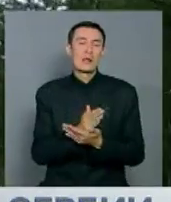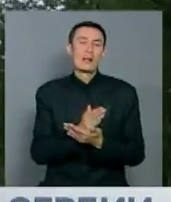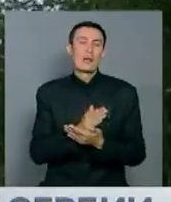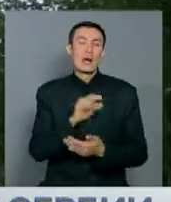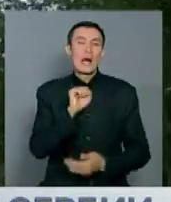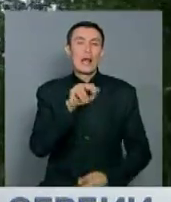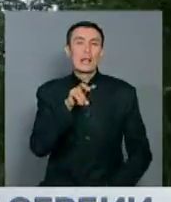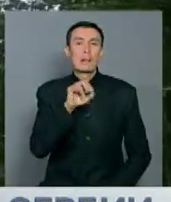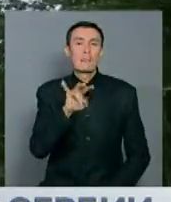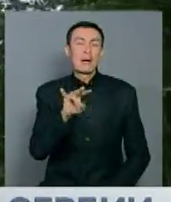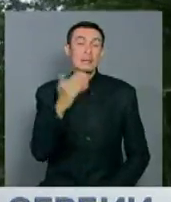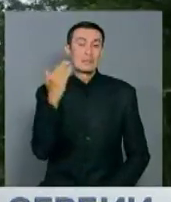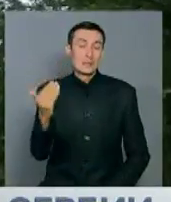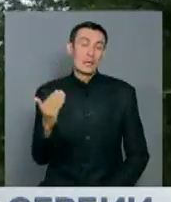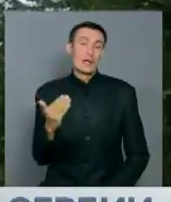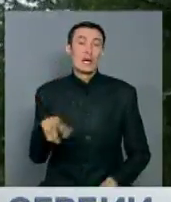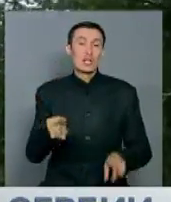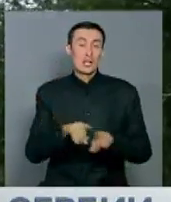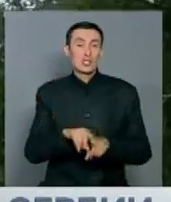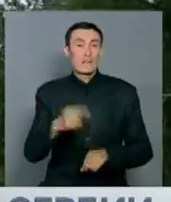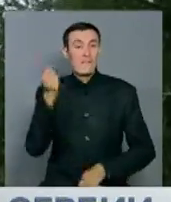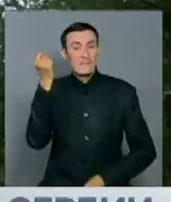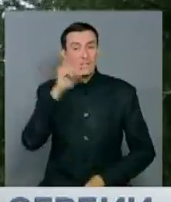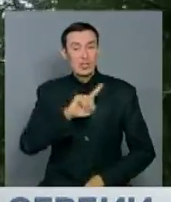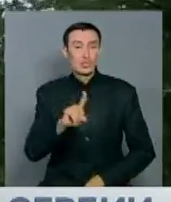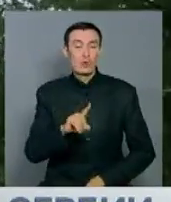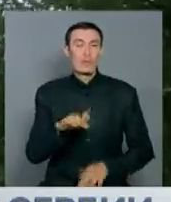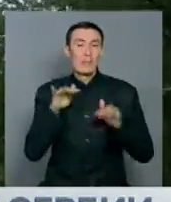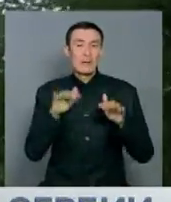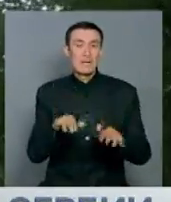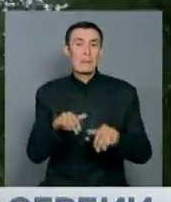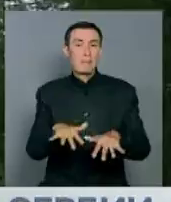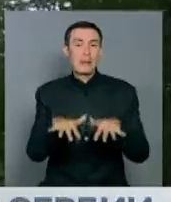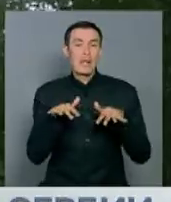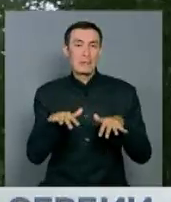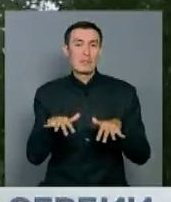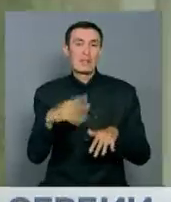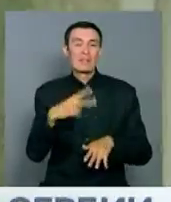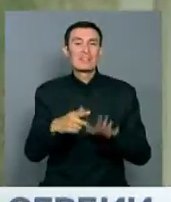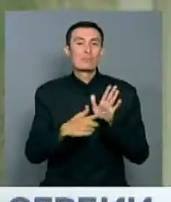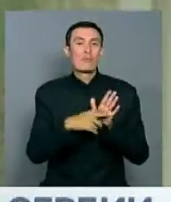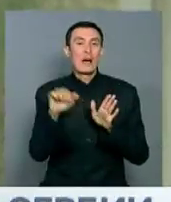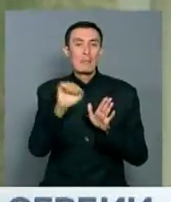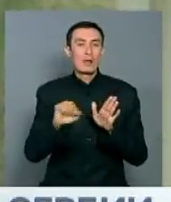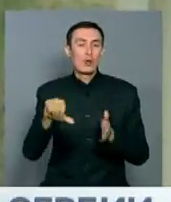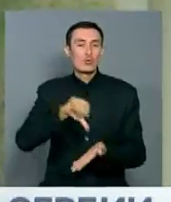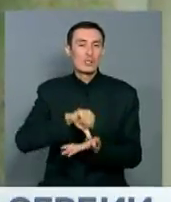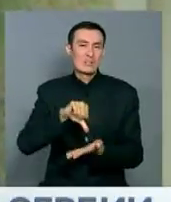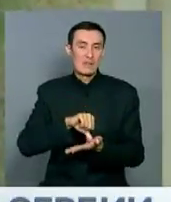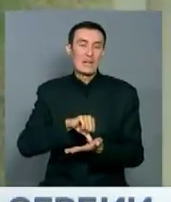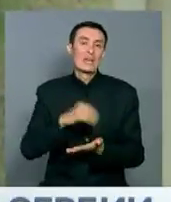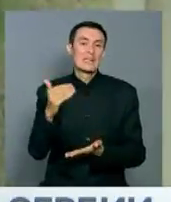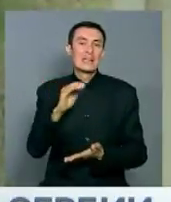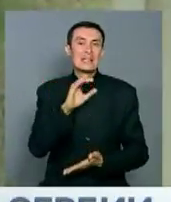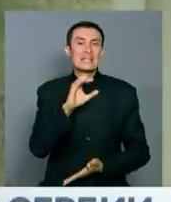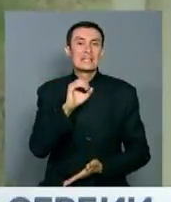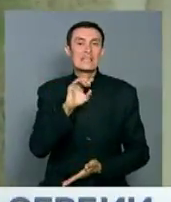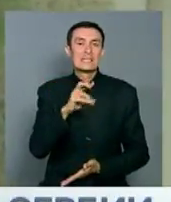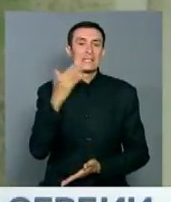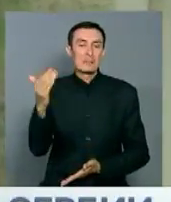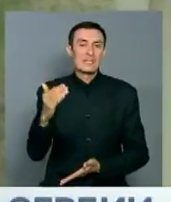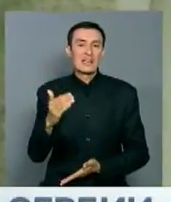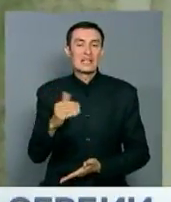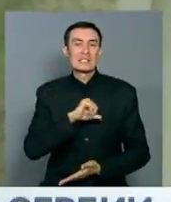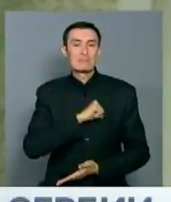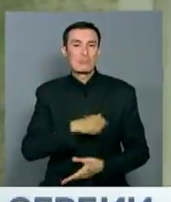стран обострились после того, как выяснилось, что в штурме парламента Македонии 27 апреля участвовал представитель сербских